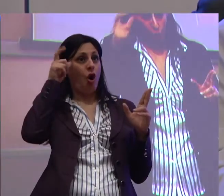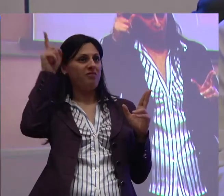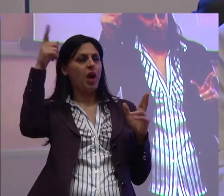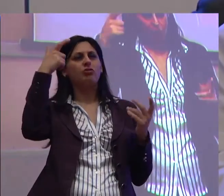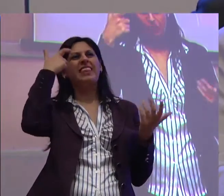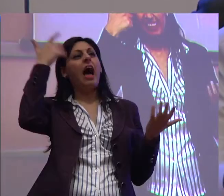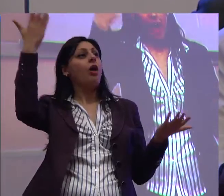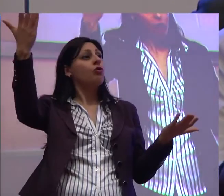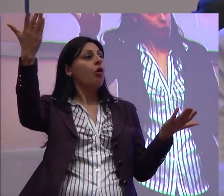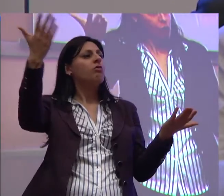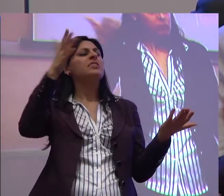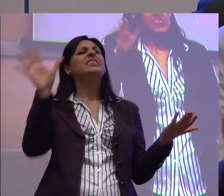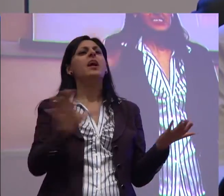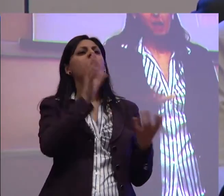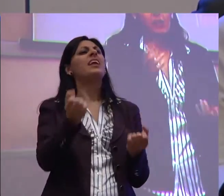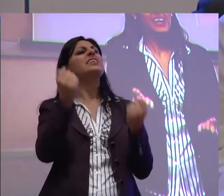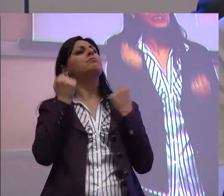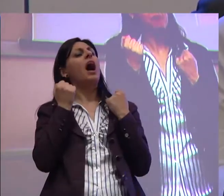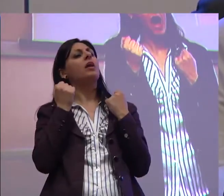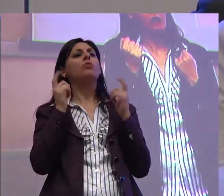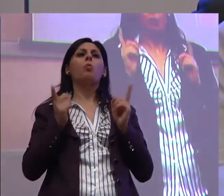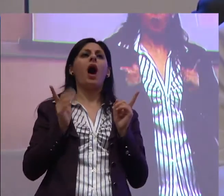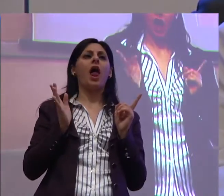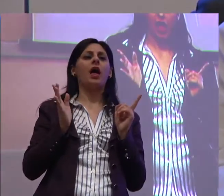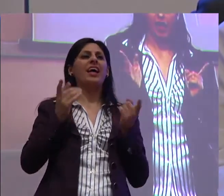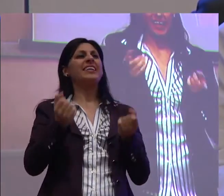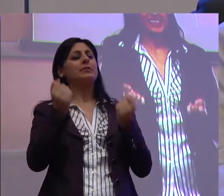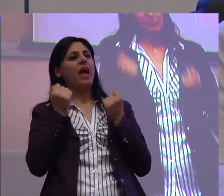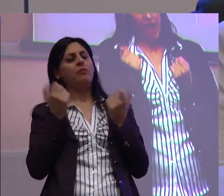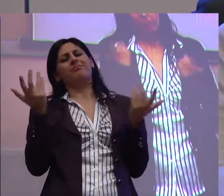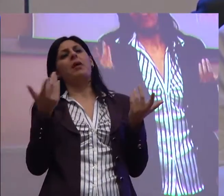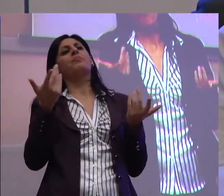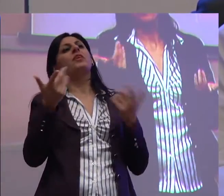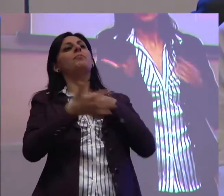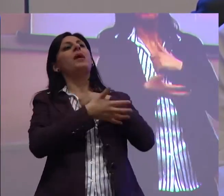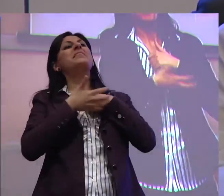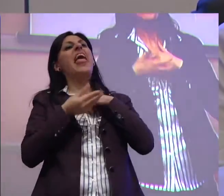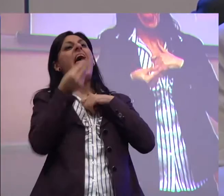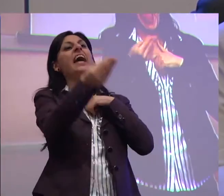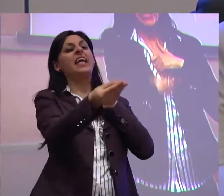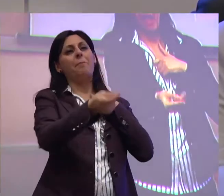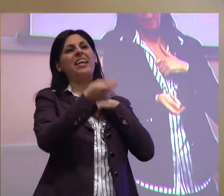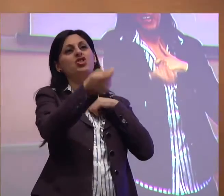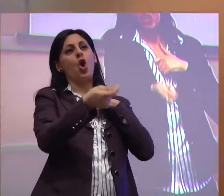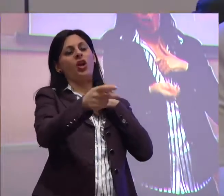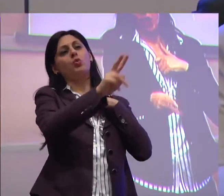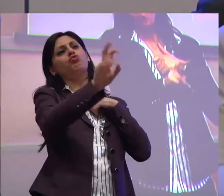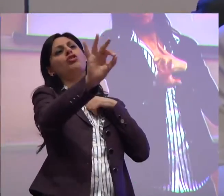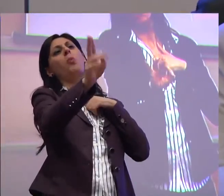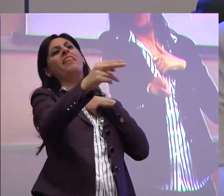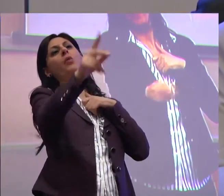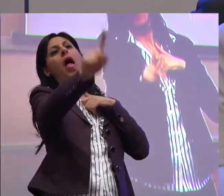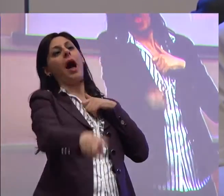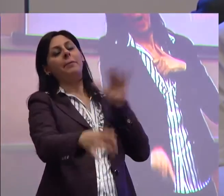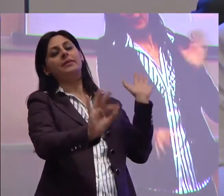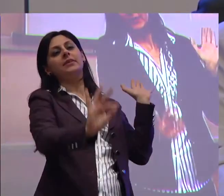del nostro Stato, pare che risparmia subito, non solo dando una miseria a quella che si chiama pensione, per appunto 250 euro al